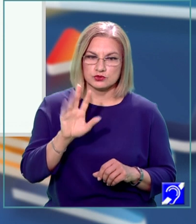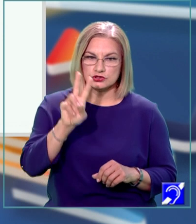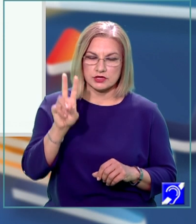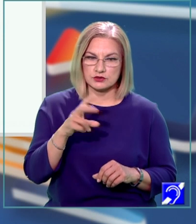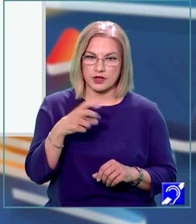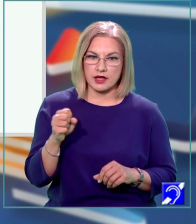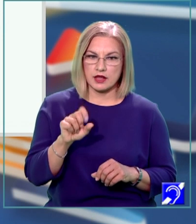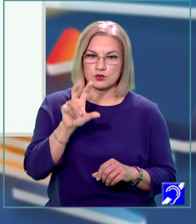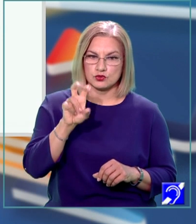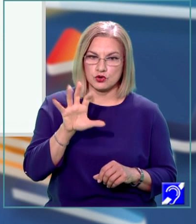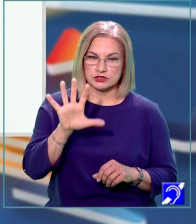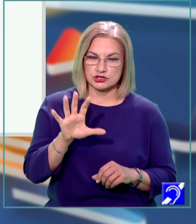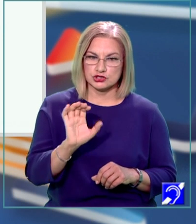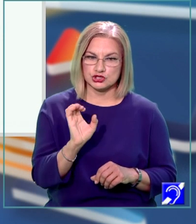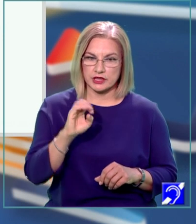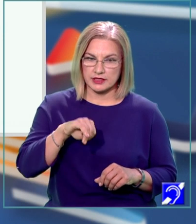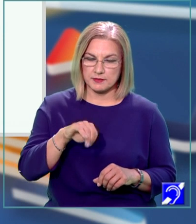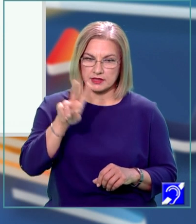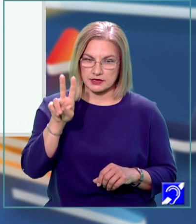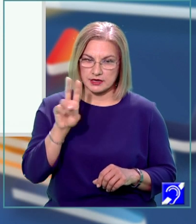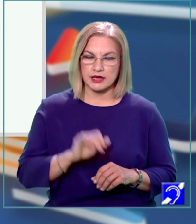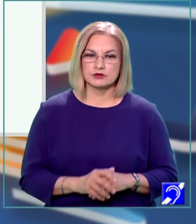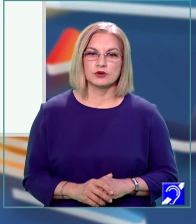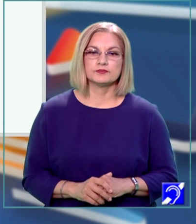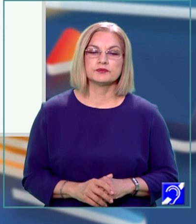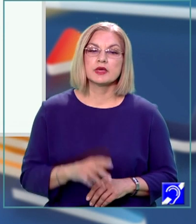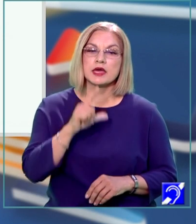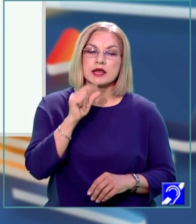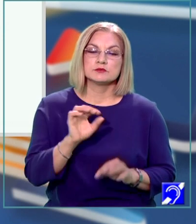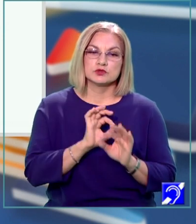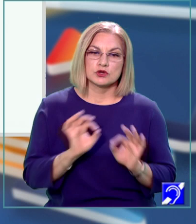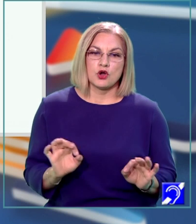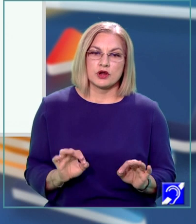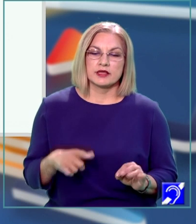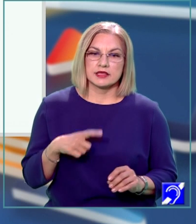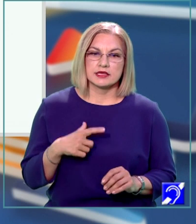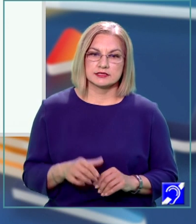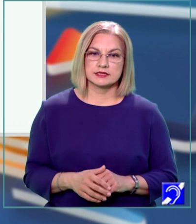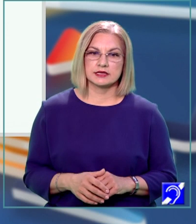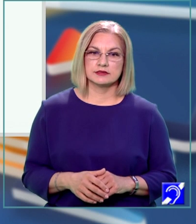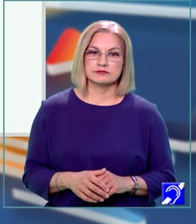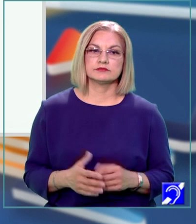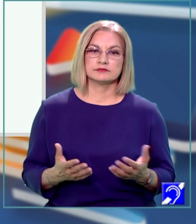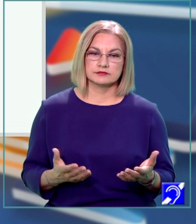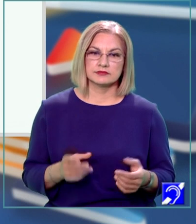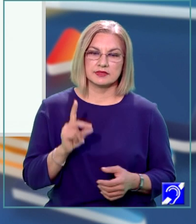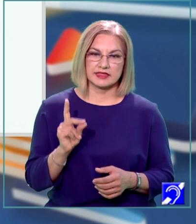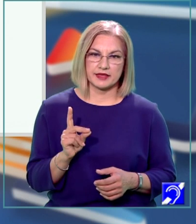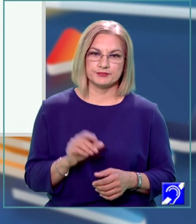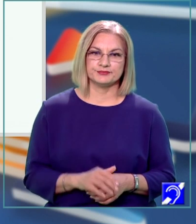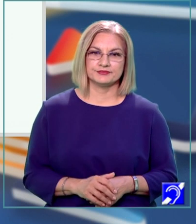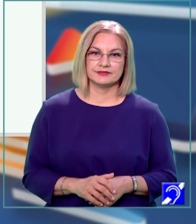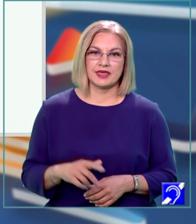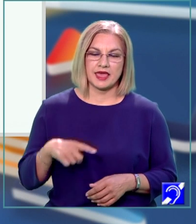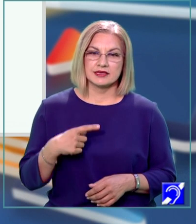doua, egal cu 25 de centimetri pătrați. Răspunsul corect este D. Desigur, este și singurul